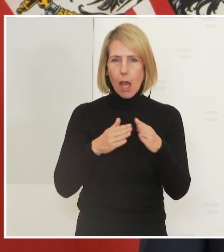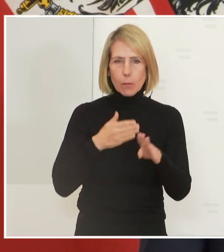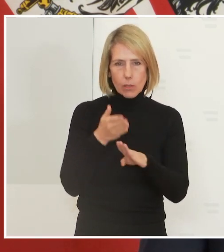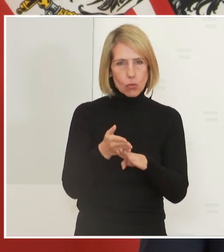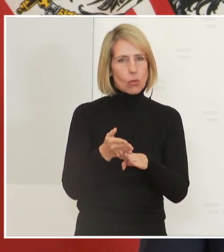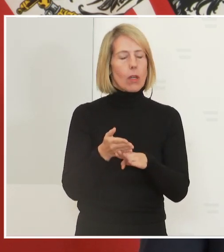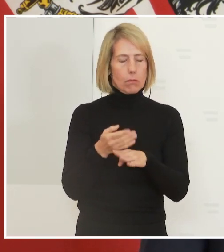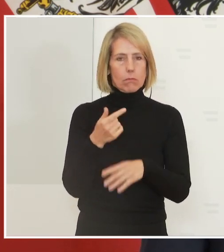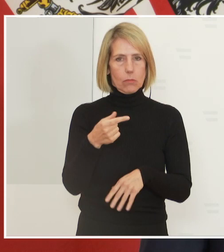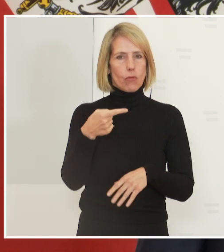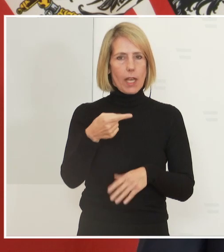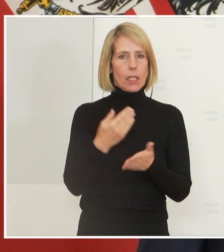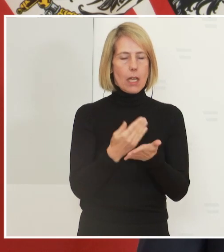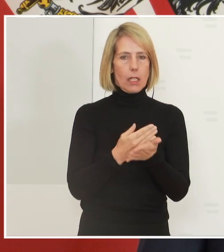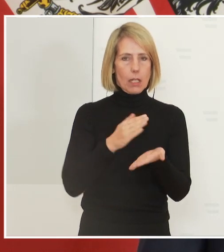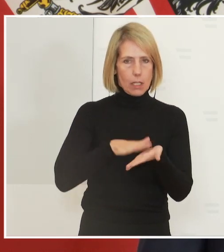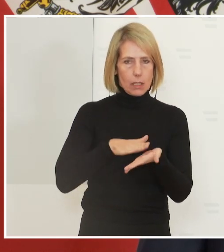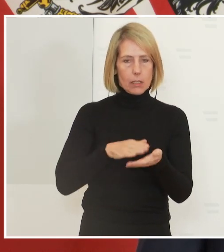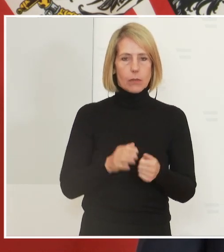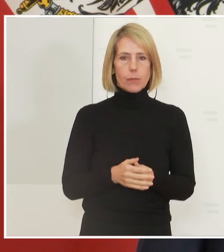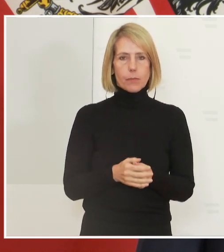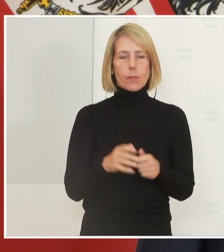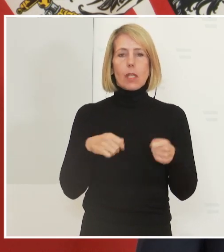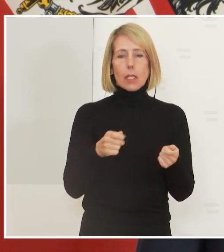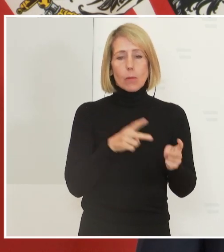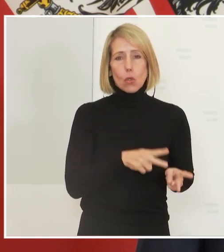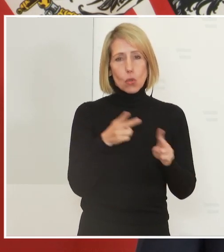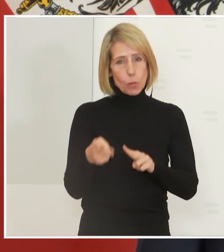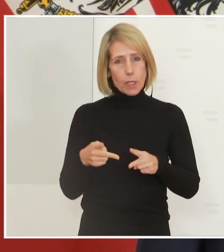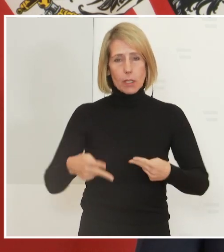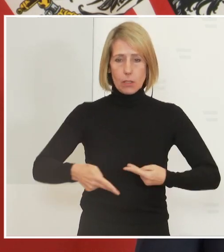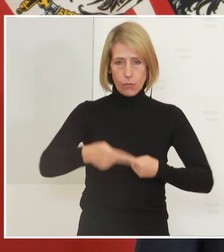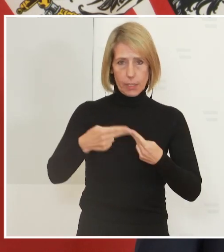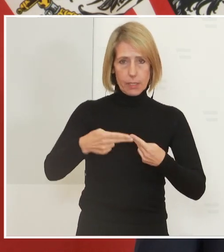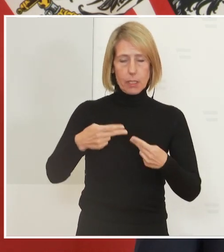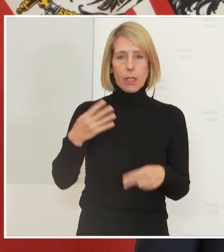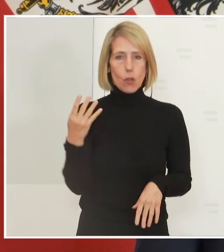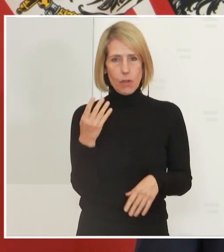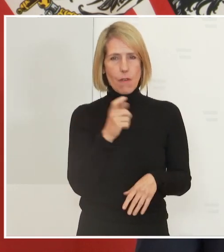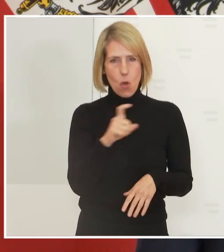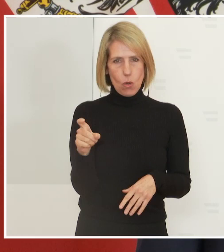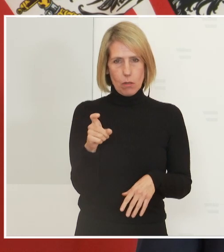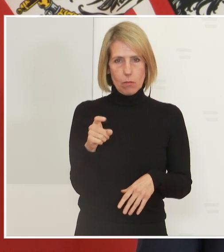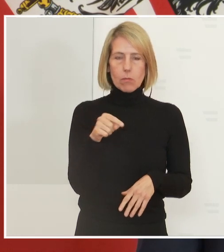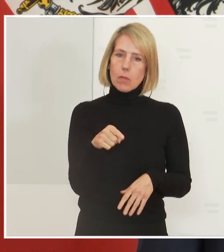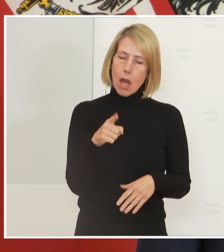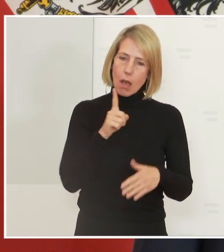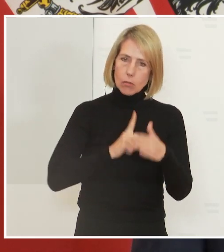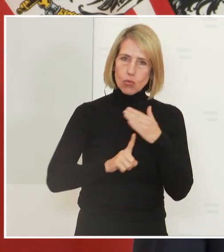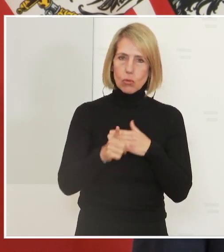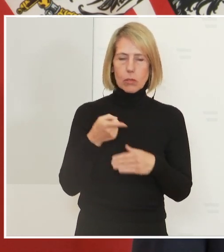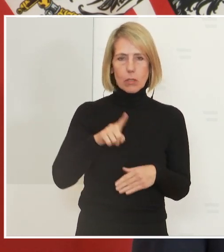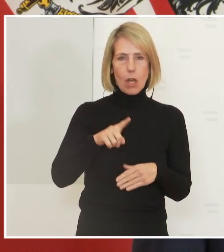Wir werden eine Übergangsfrist von vier Wochen machen. Hier ist der Zutritt auch mit